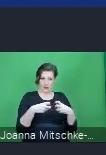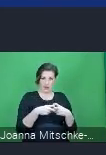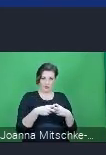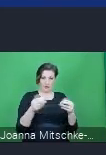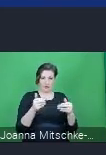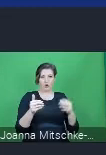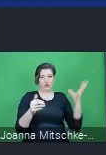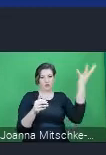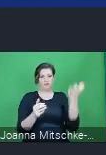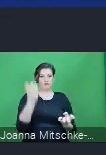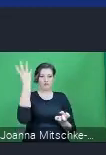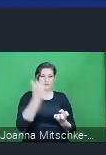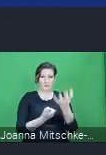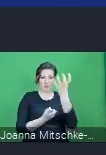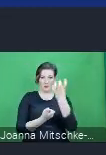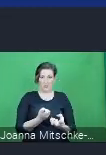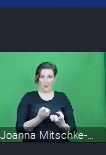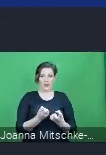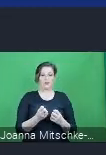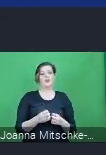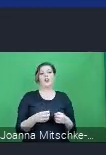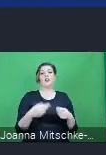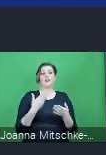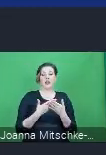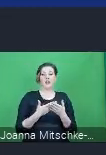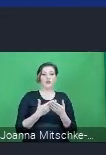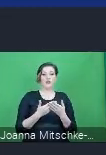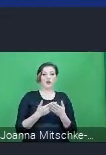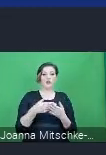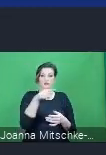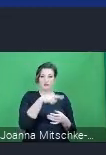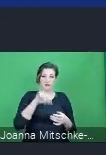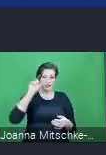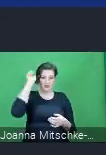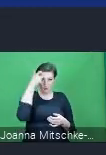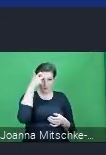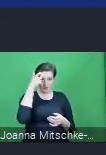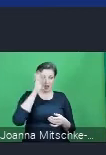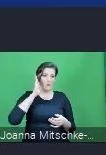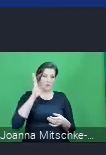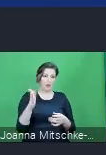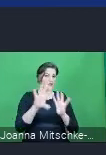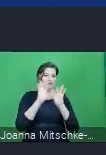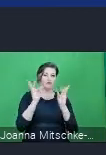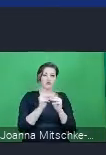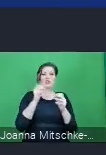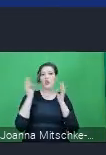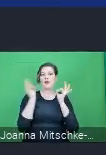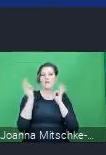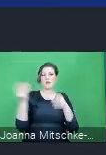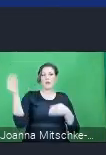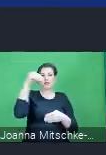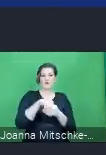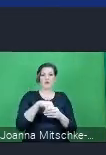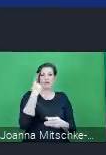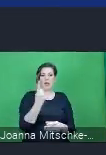do tego, żeby baza centralna była w pełni jakby tutaj pozyskana autonomicznie i generalnie